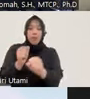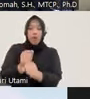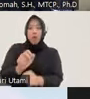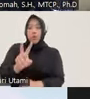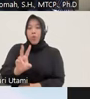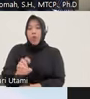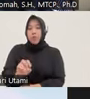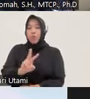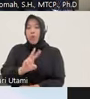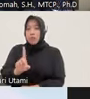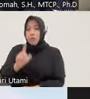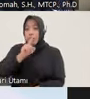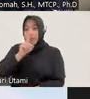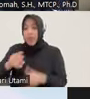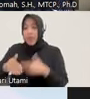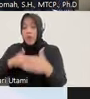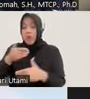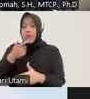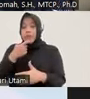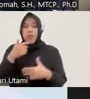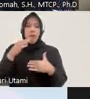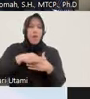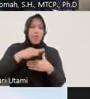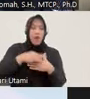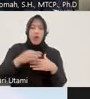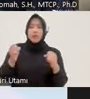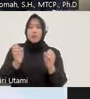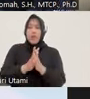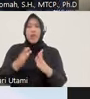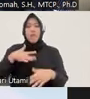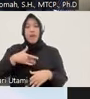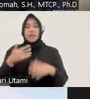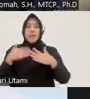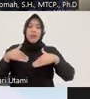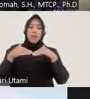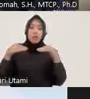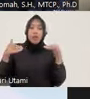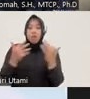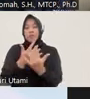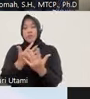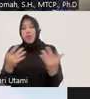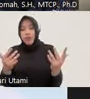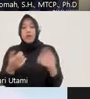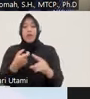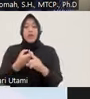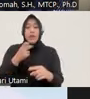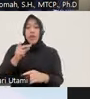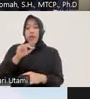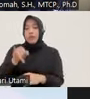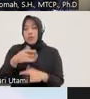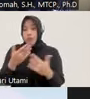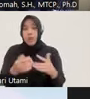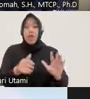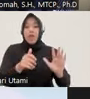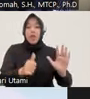pertanyaan lanjutannya bagaimana tentang kemanfaatan dan rasa keadilan masyarakat dengan penerapan dari RJ itu sendiri 68